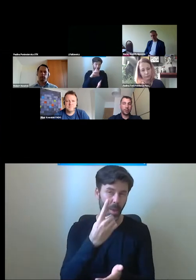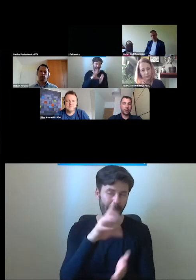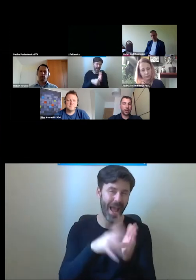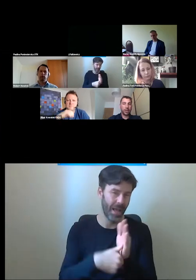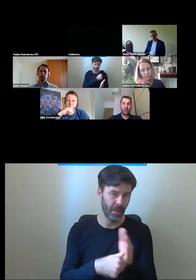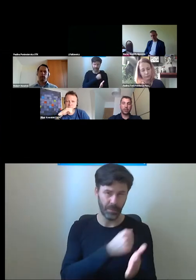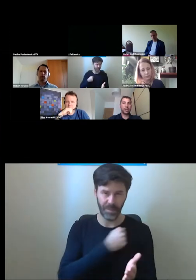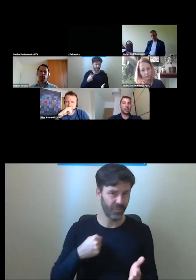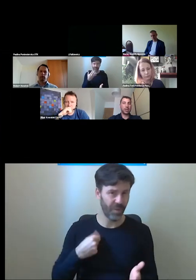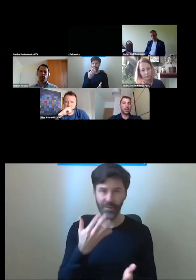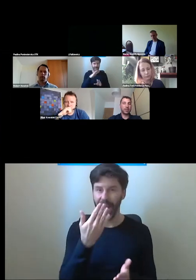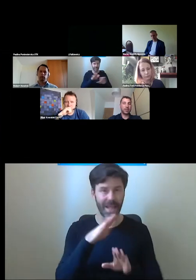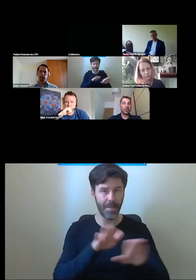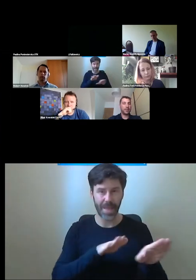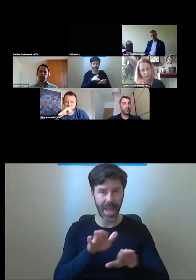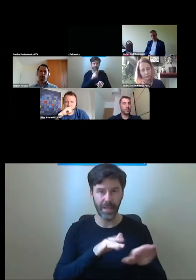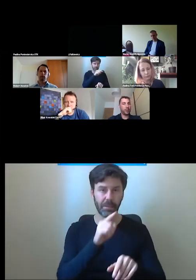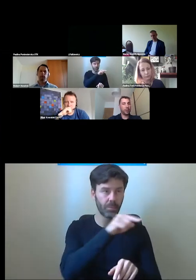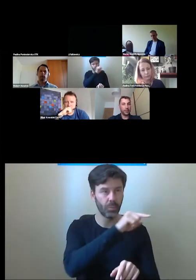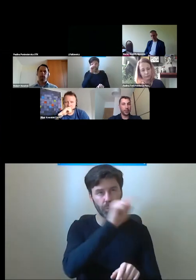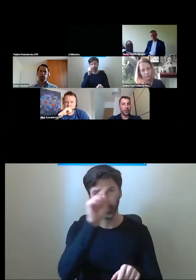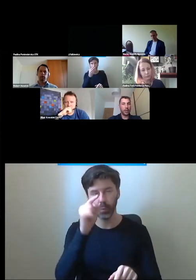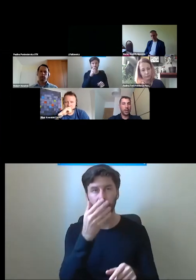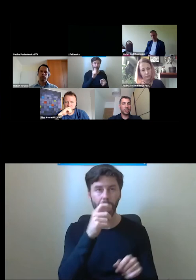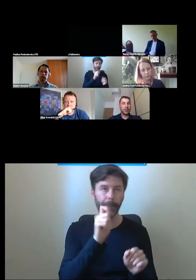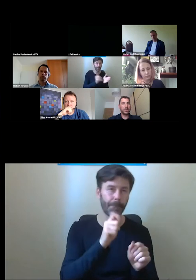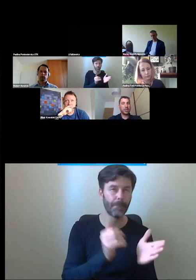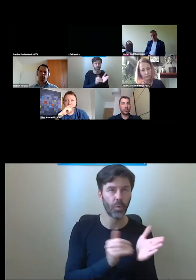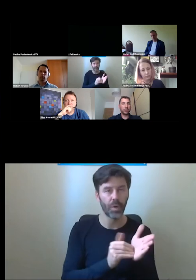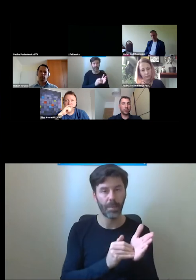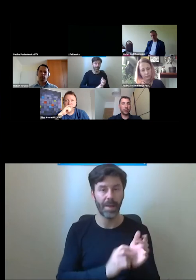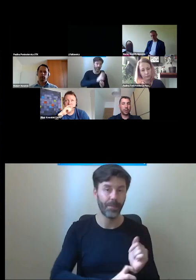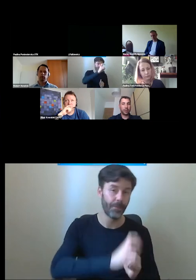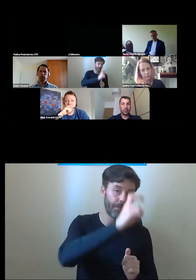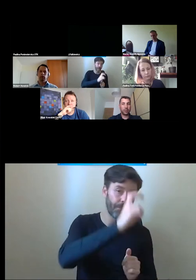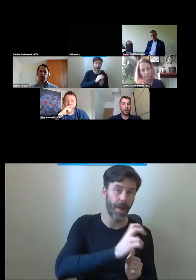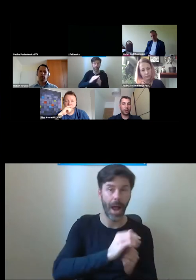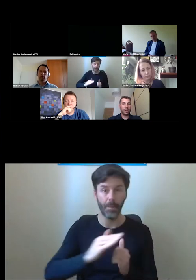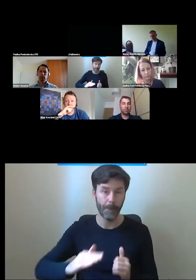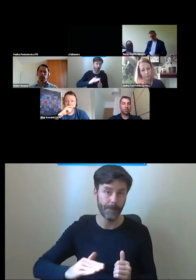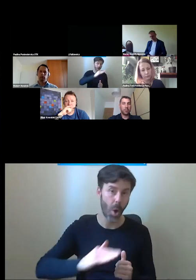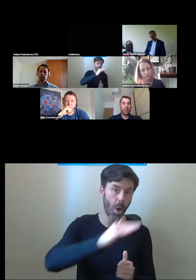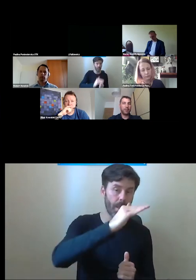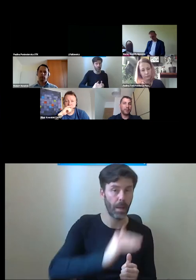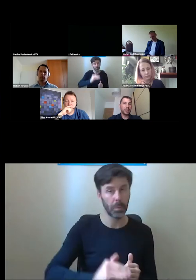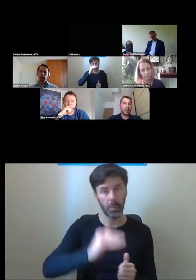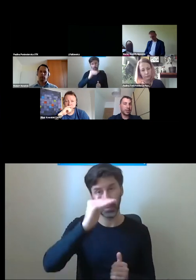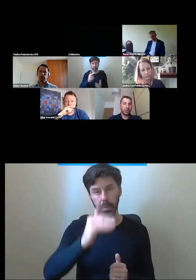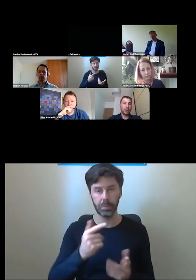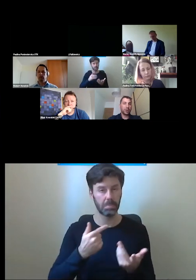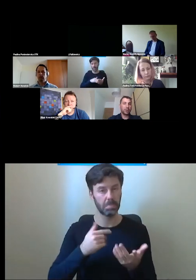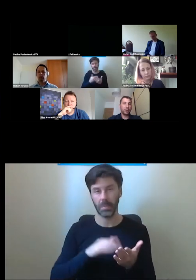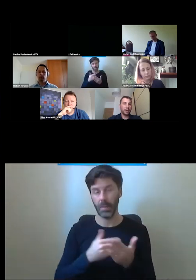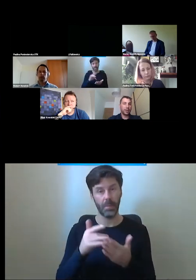gdzie będziemy musieli kiedyś podjąć decyzję, żeby zastosować pochylnie albo windę, że będzie nas to kosztowało na przykład łącznie, my w tej chwili w